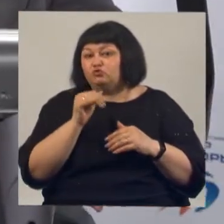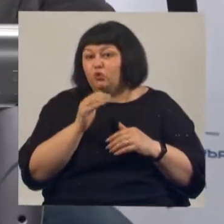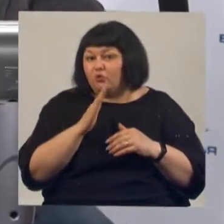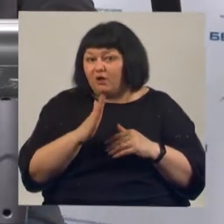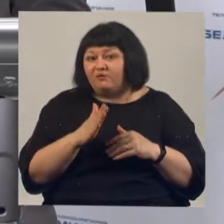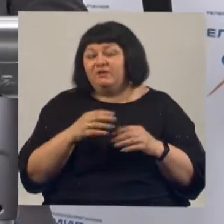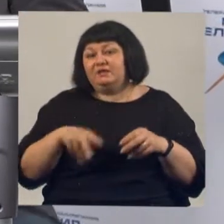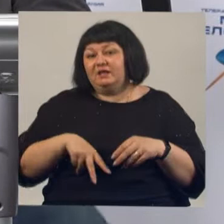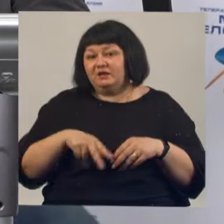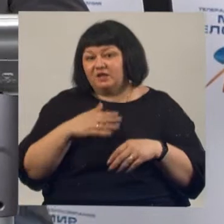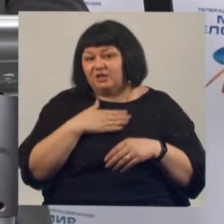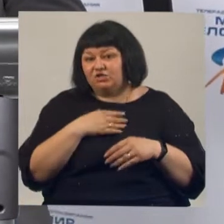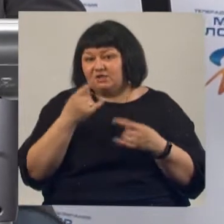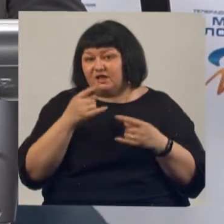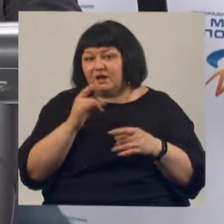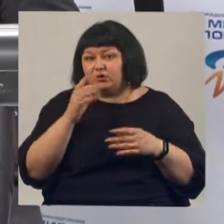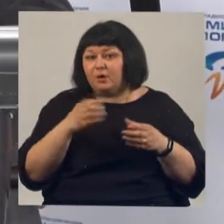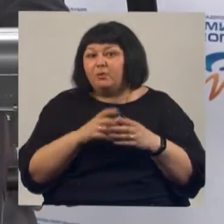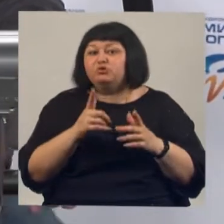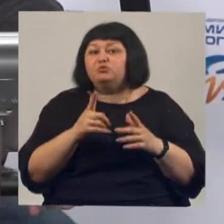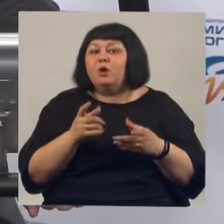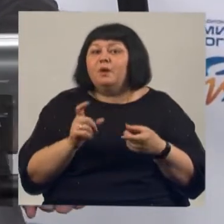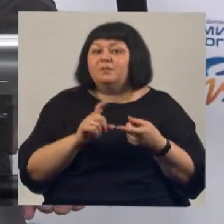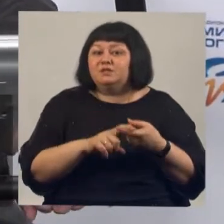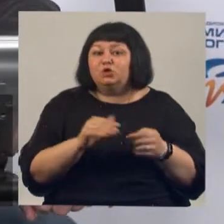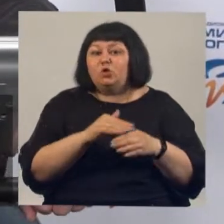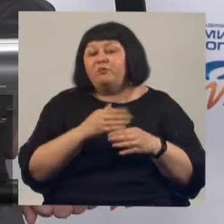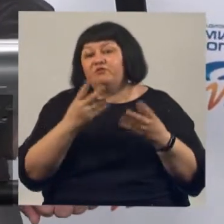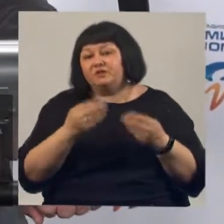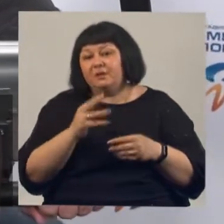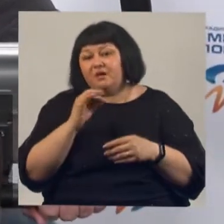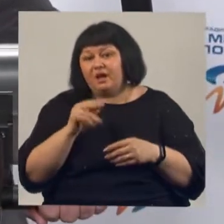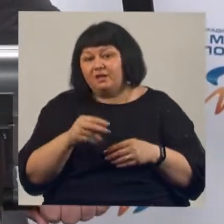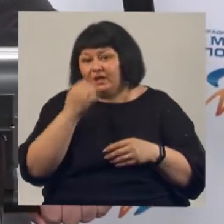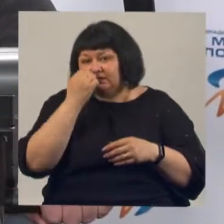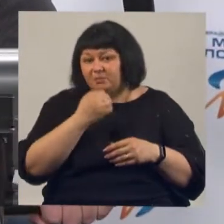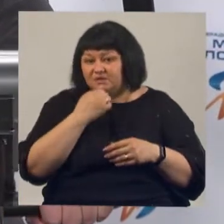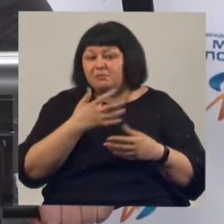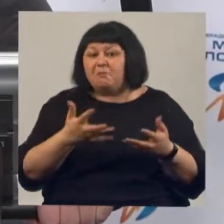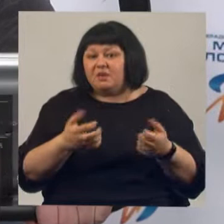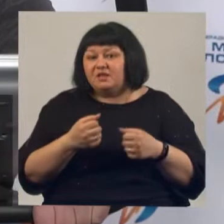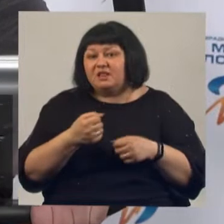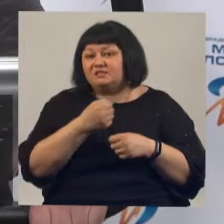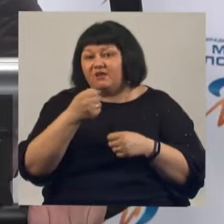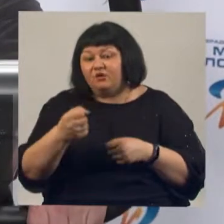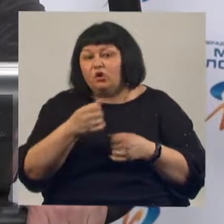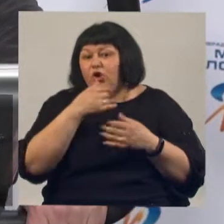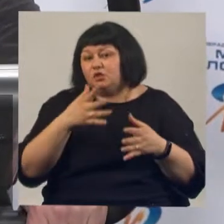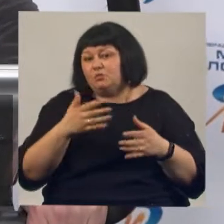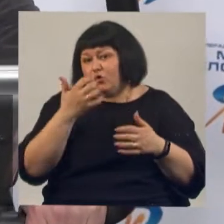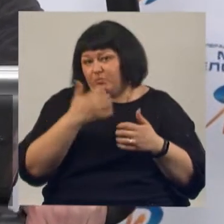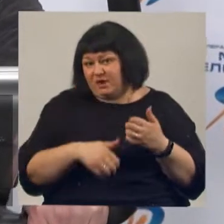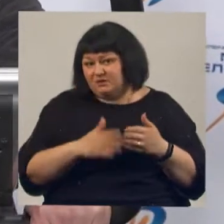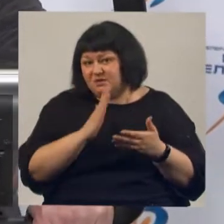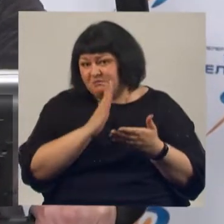телерадиокомпании. Скажите, пожалуйста, почему решили присоединиться? Михаил, доброго дня. Спасибо, принял эстафету. Не мог пройти мимо.